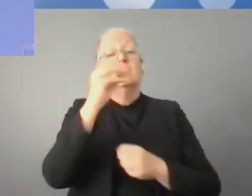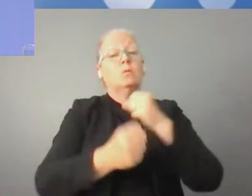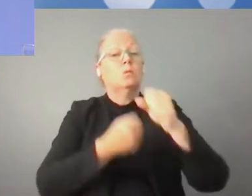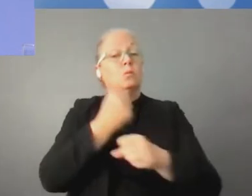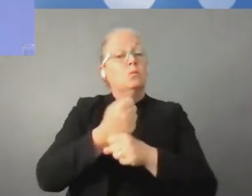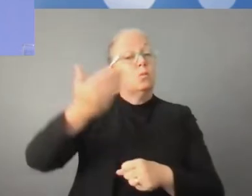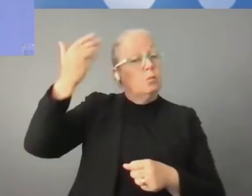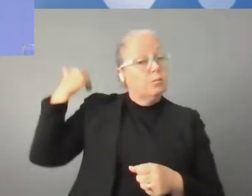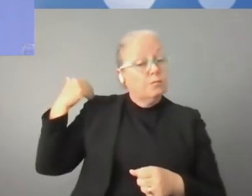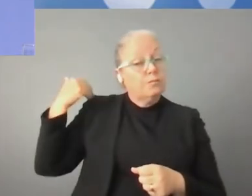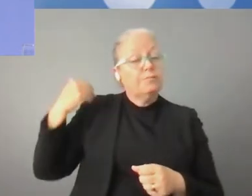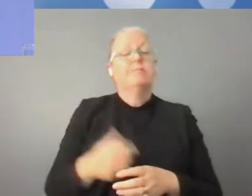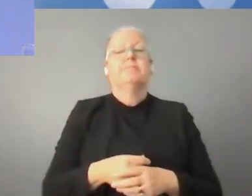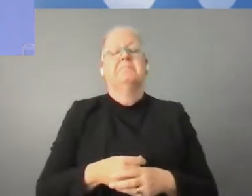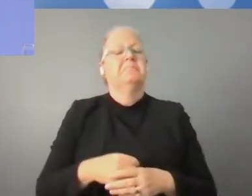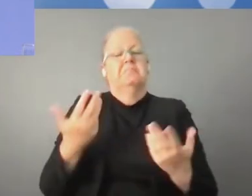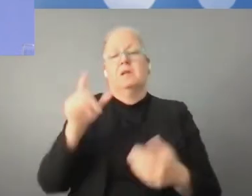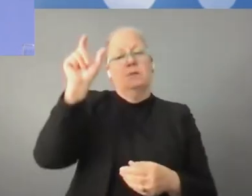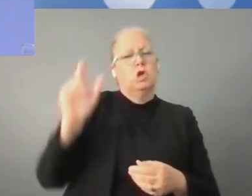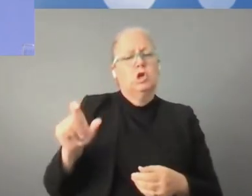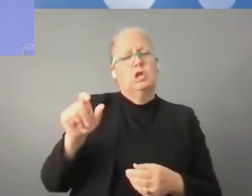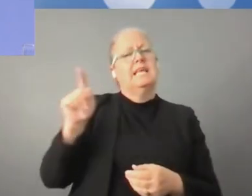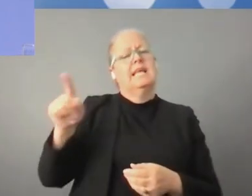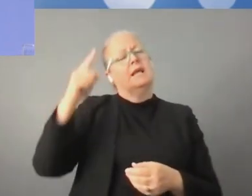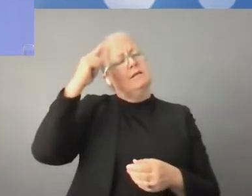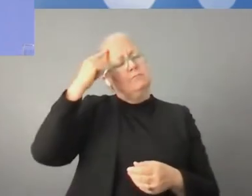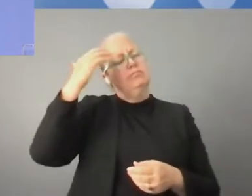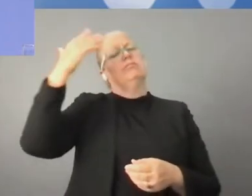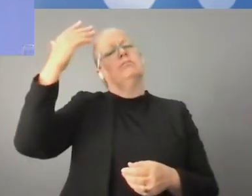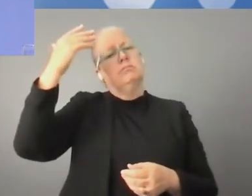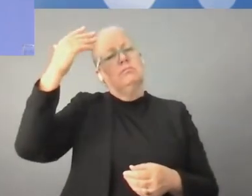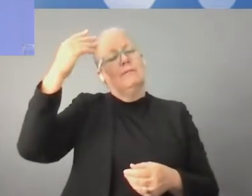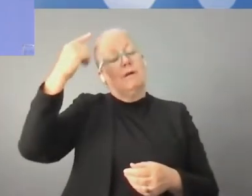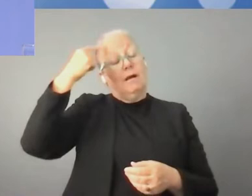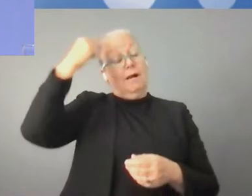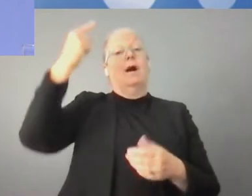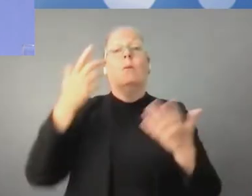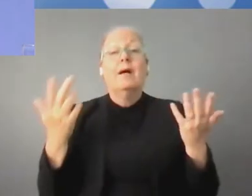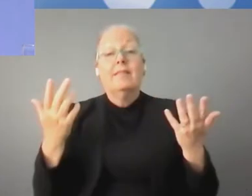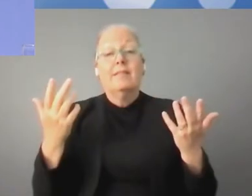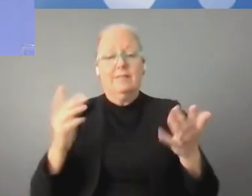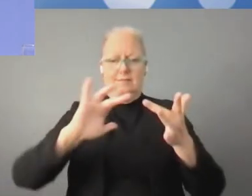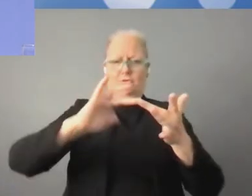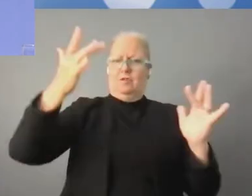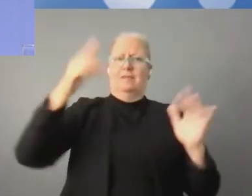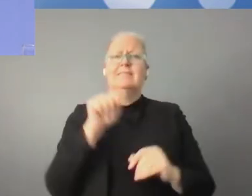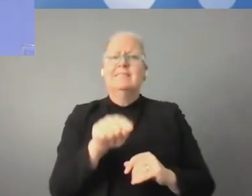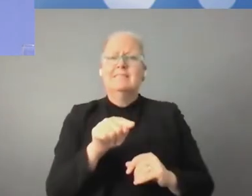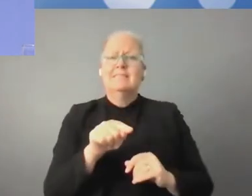i stworzyli dla ludzkości największą platformę innowacji, dostępu do kultury,